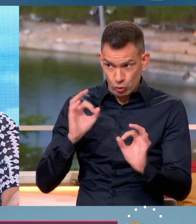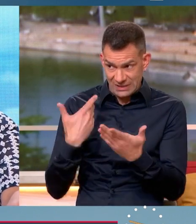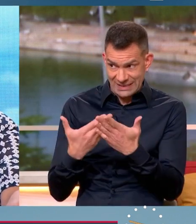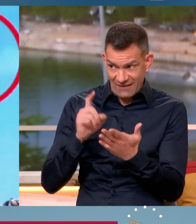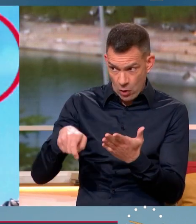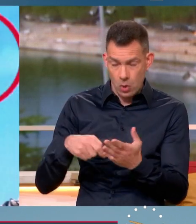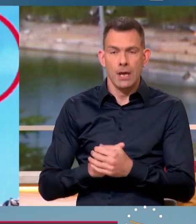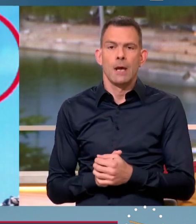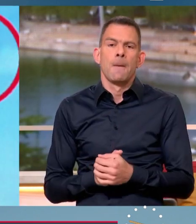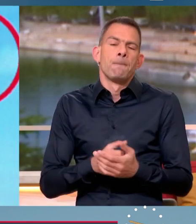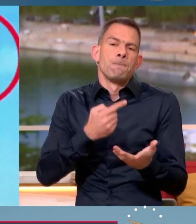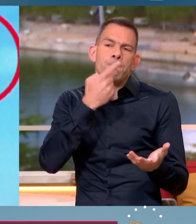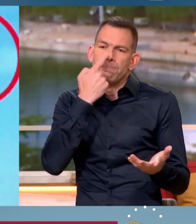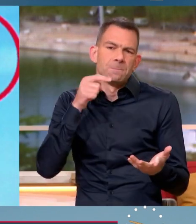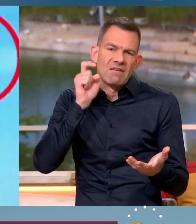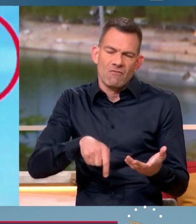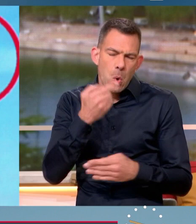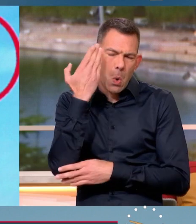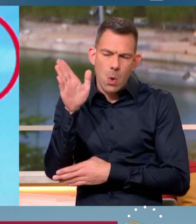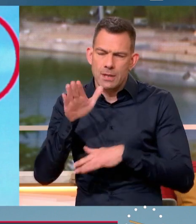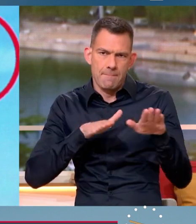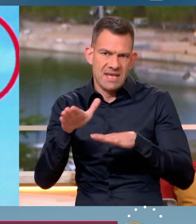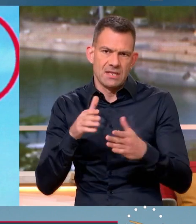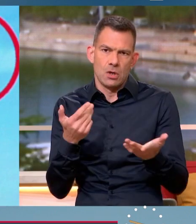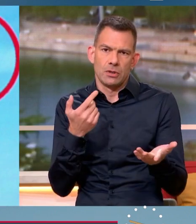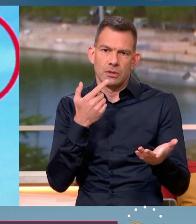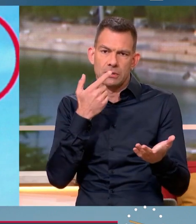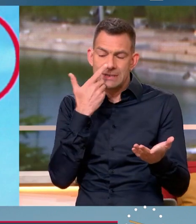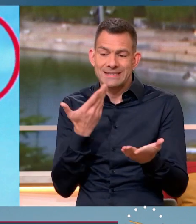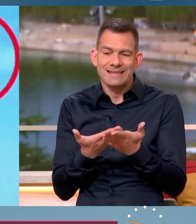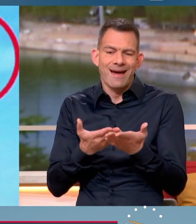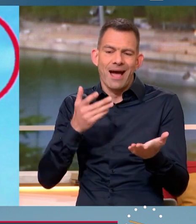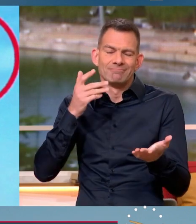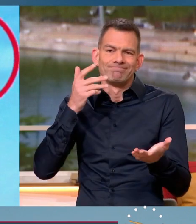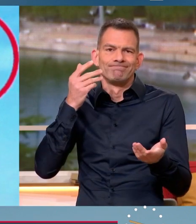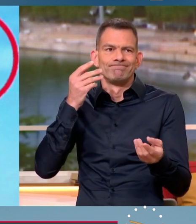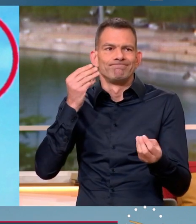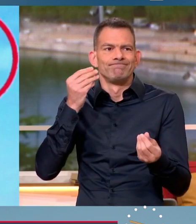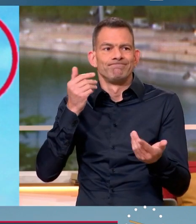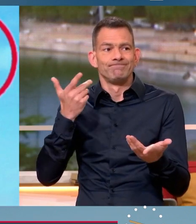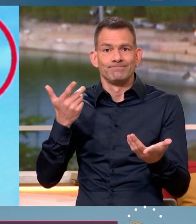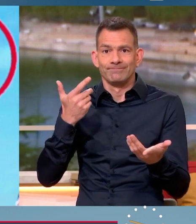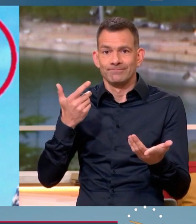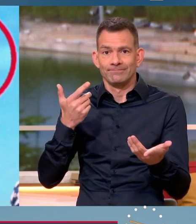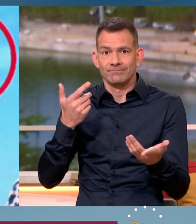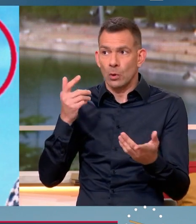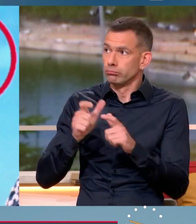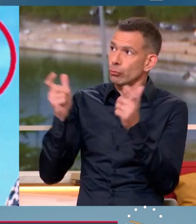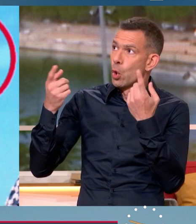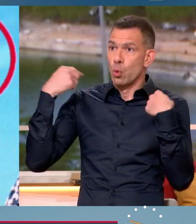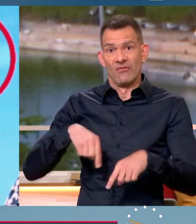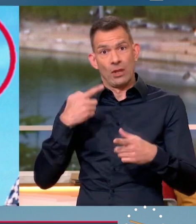Moi, je crois qu'il faut agir différemment. La logique de ce pouvoir qui ne prend pas les décisions